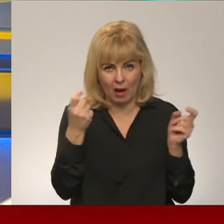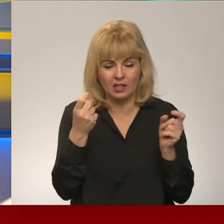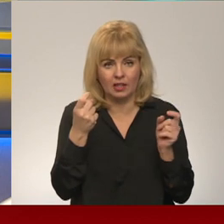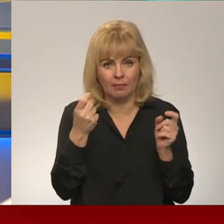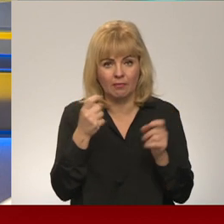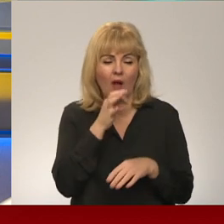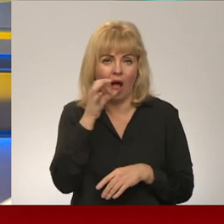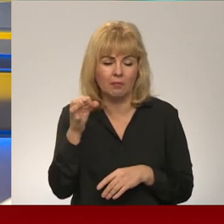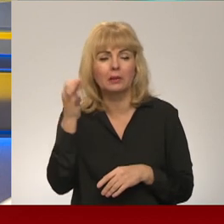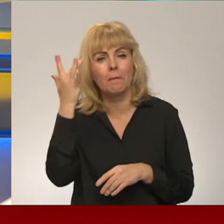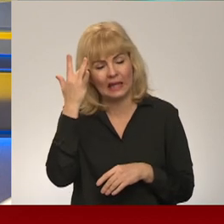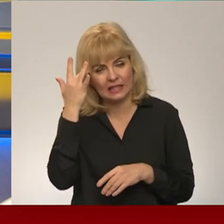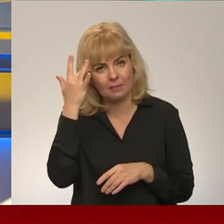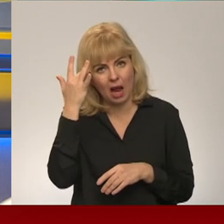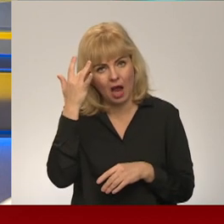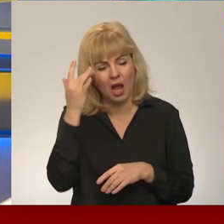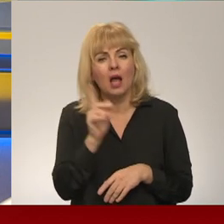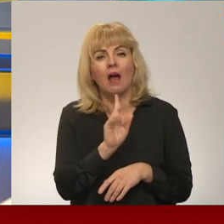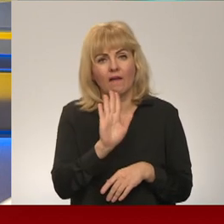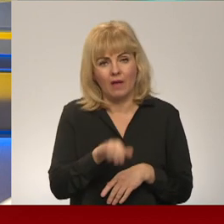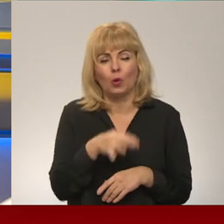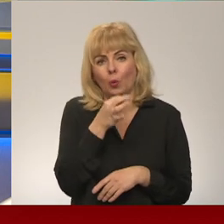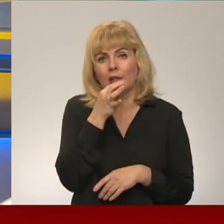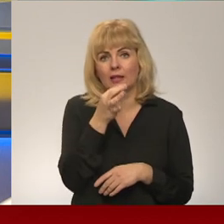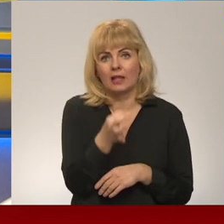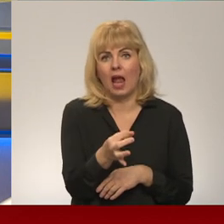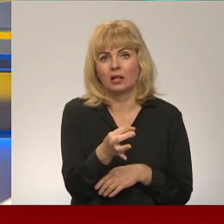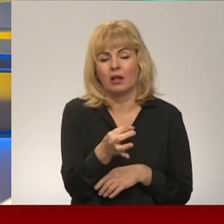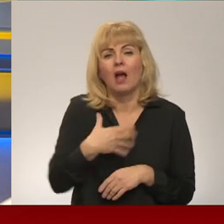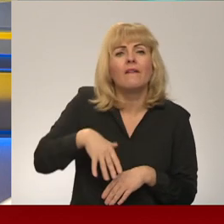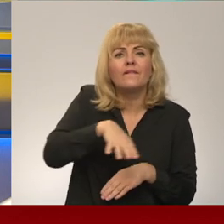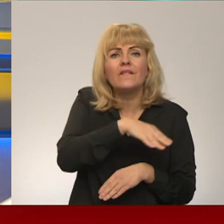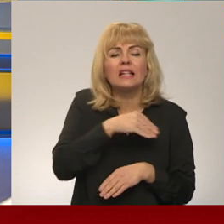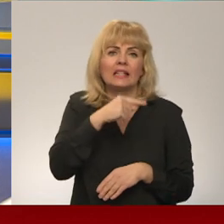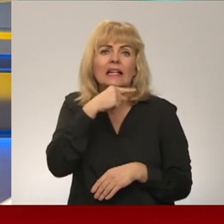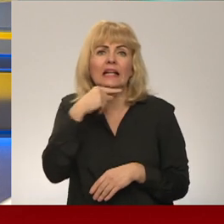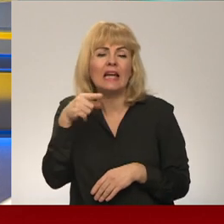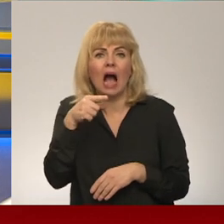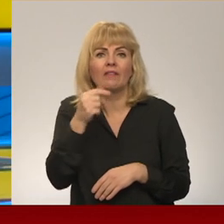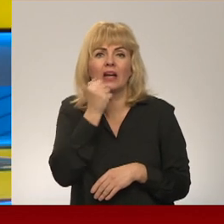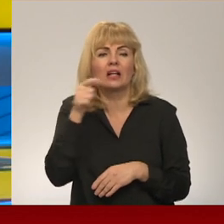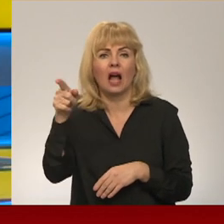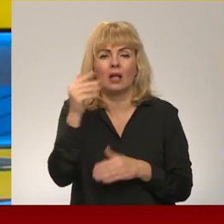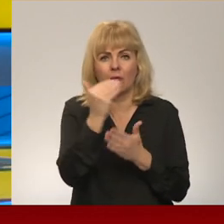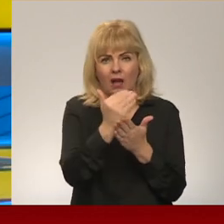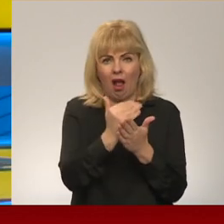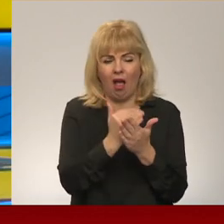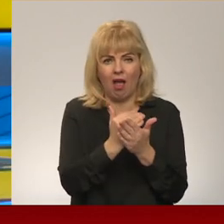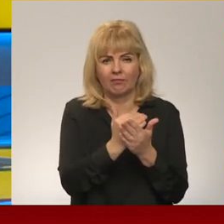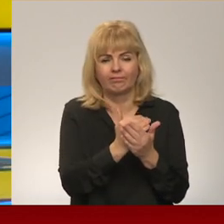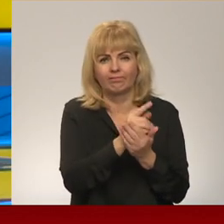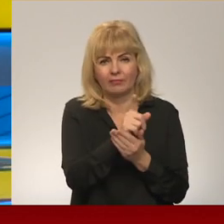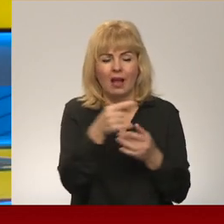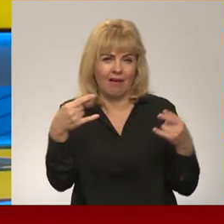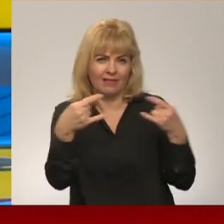es varētu tā teikt, ka visi Krievijas Kremļa kanāli, principā, šobrīd ir tāda televīzijas